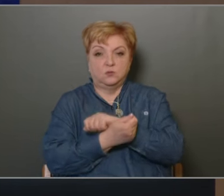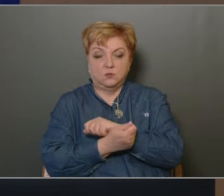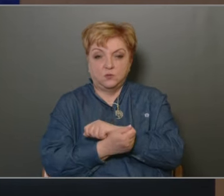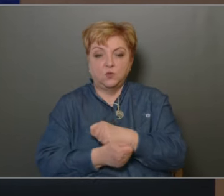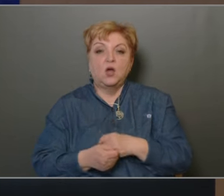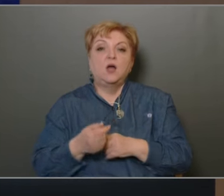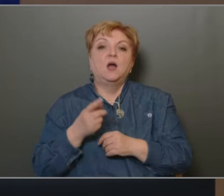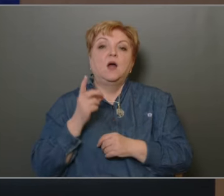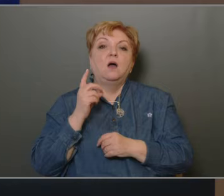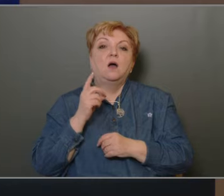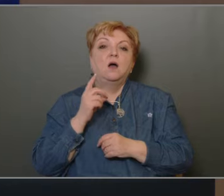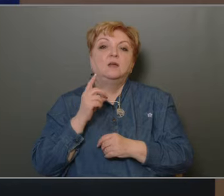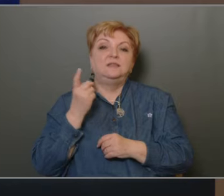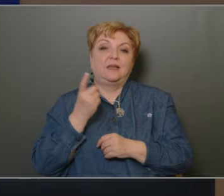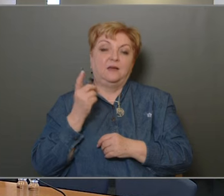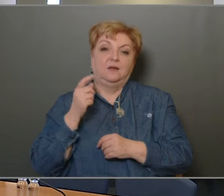javaslattól kérem, döntsünk.